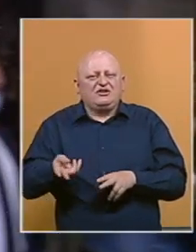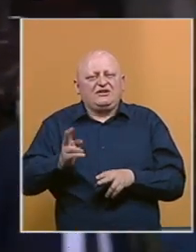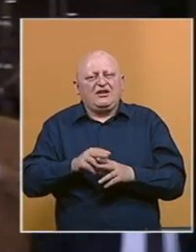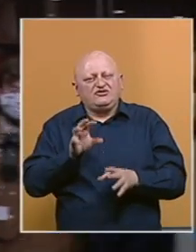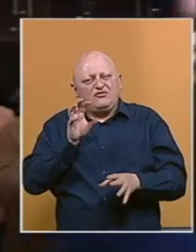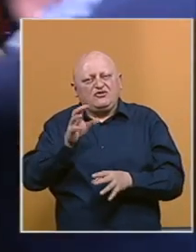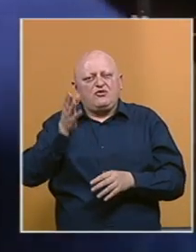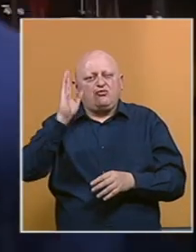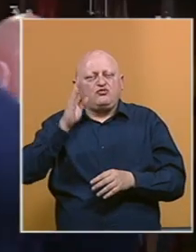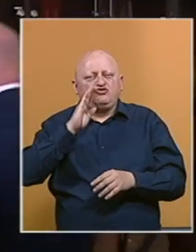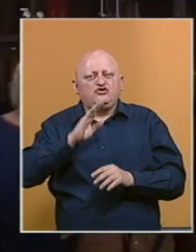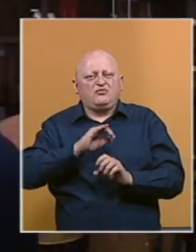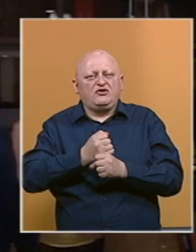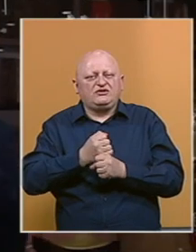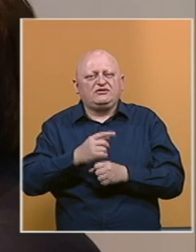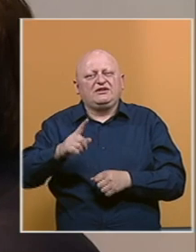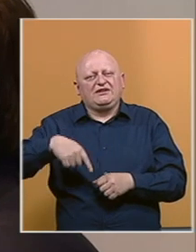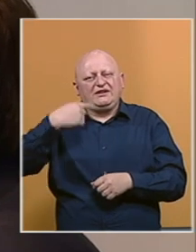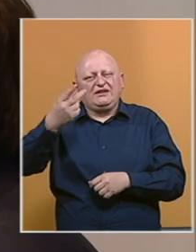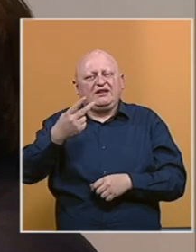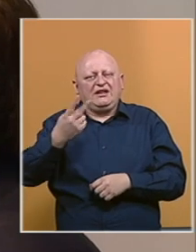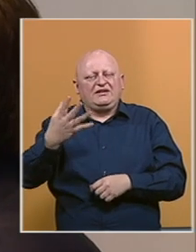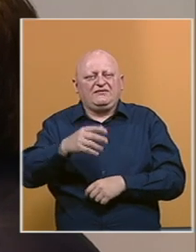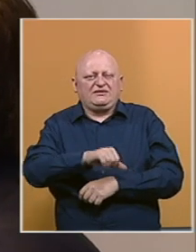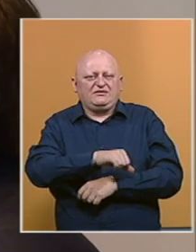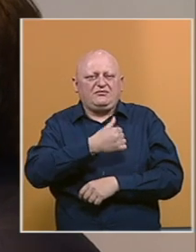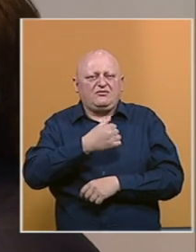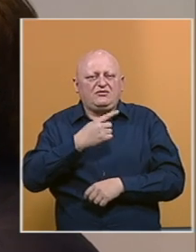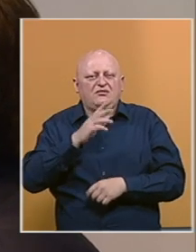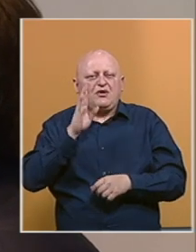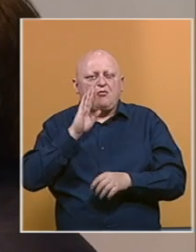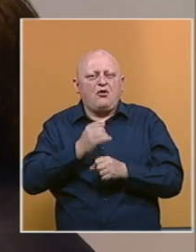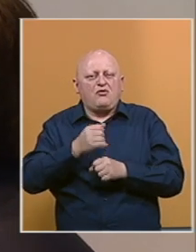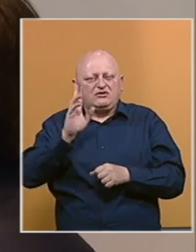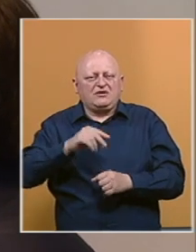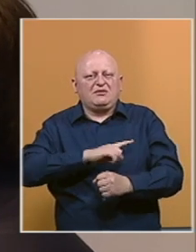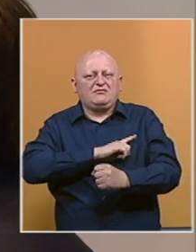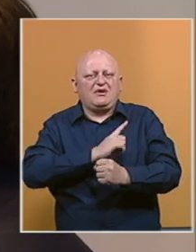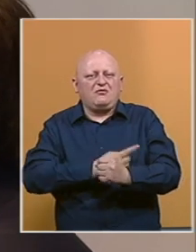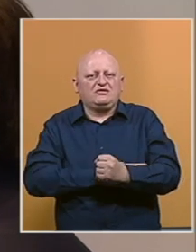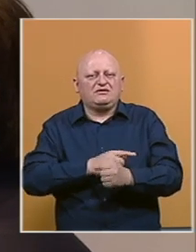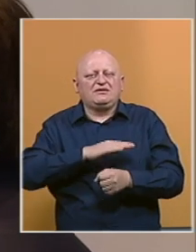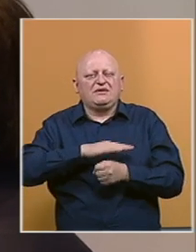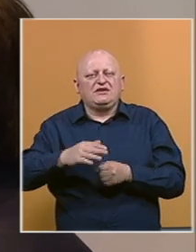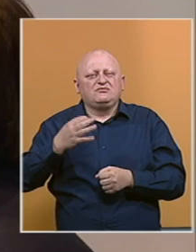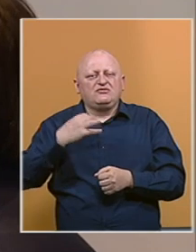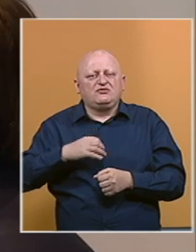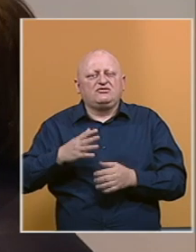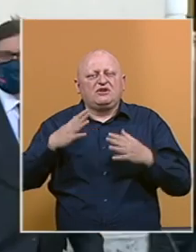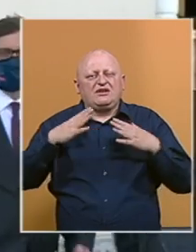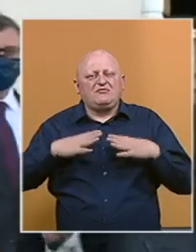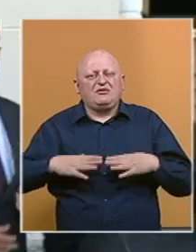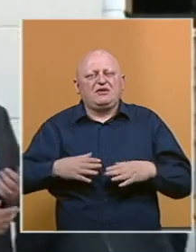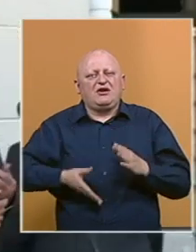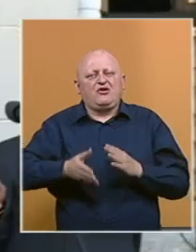se najviše fokusiraju na budućnost Bosne i Hercegovine u narednih 25 godina. Bosna i Hercegovina ima potencijal da ispuni